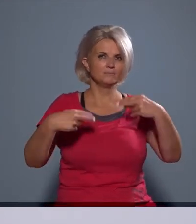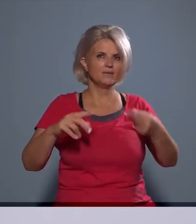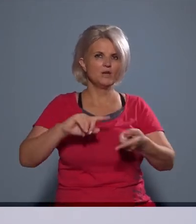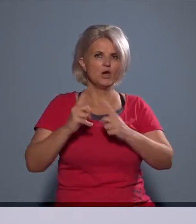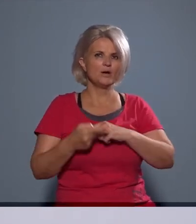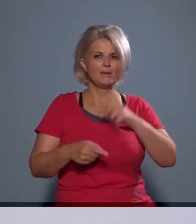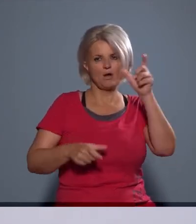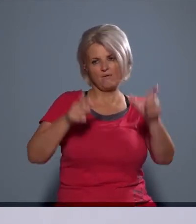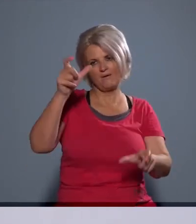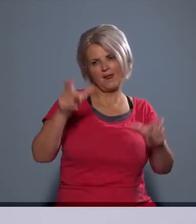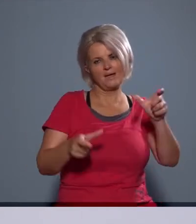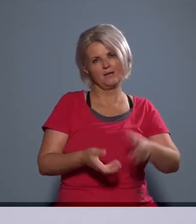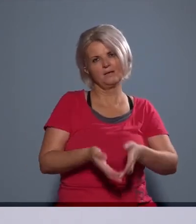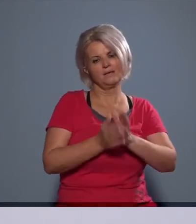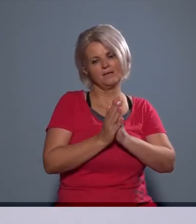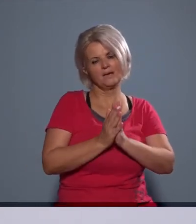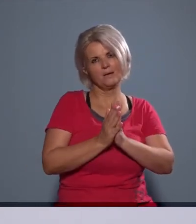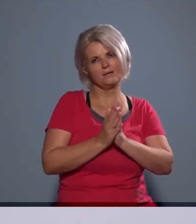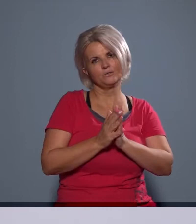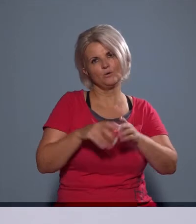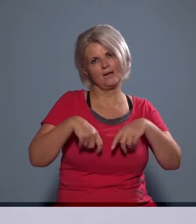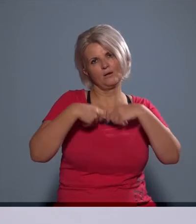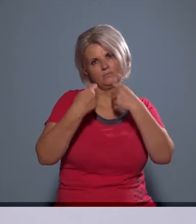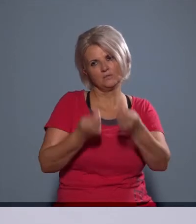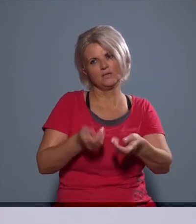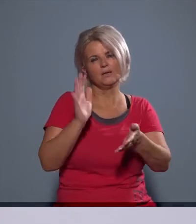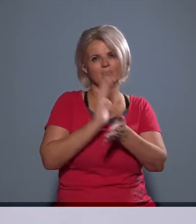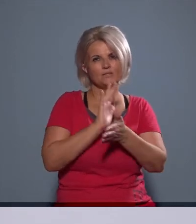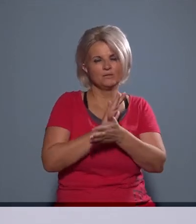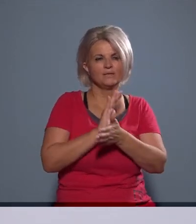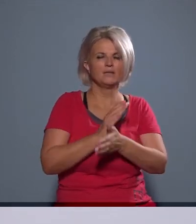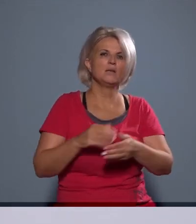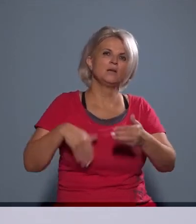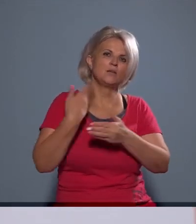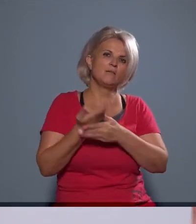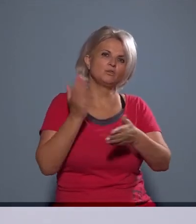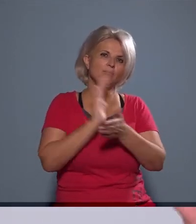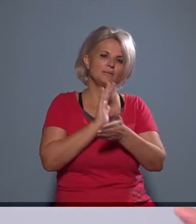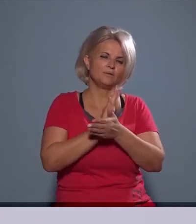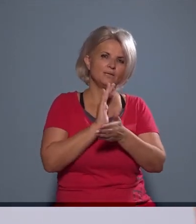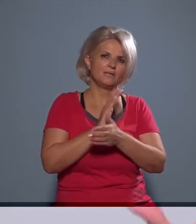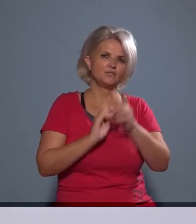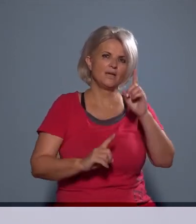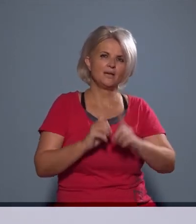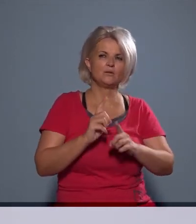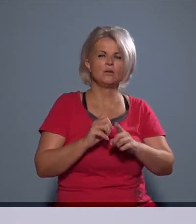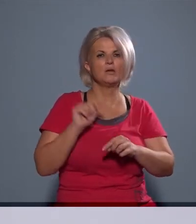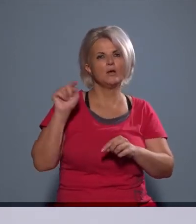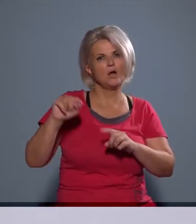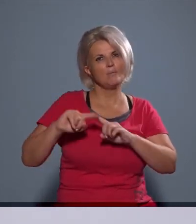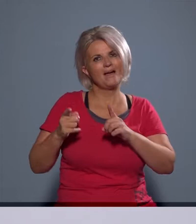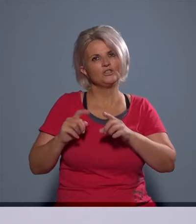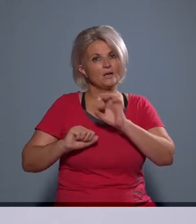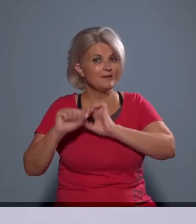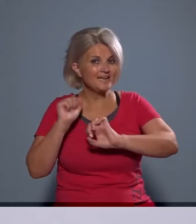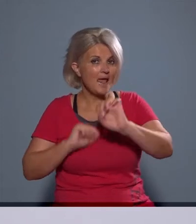felek, a kérelmező elétárja a bizonyítékokat, javasol bizonyítási eljárásokat, a kérelmezet védekezik, szintén részt vesz